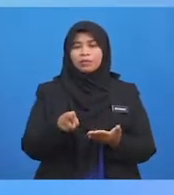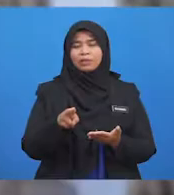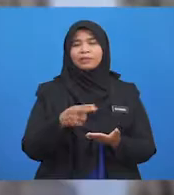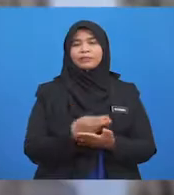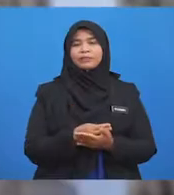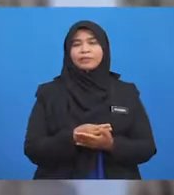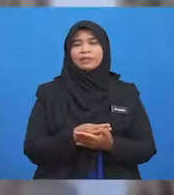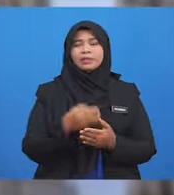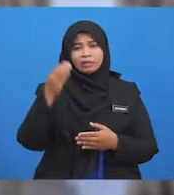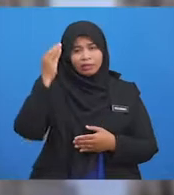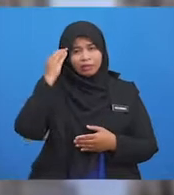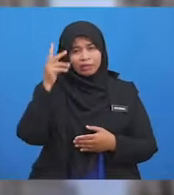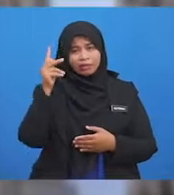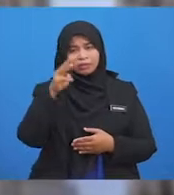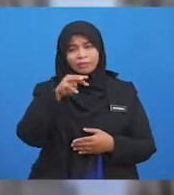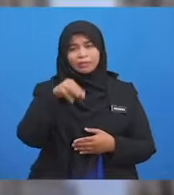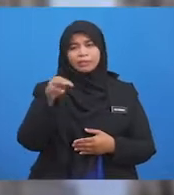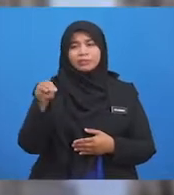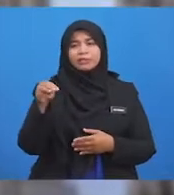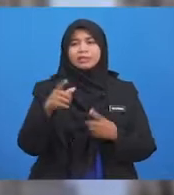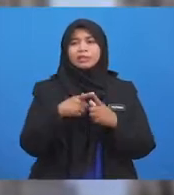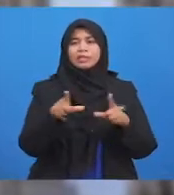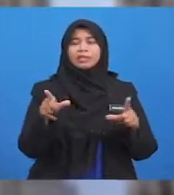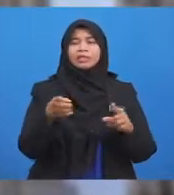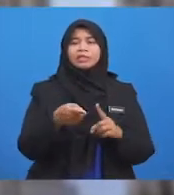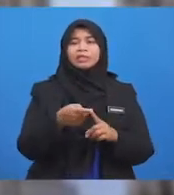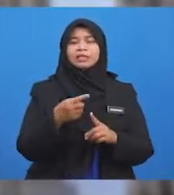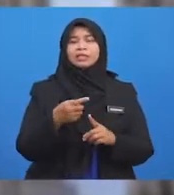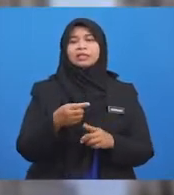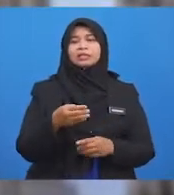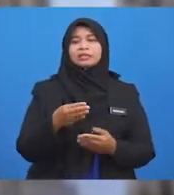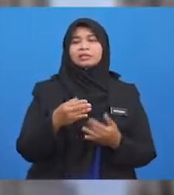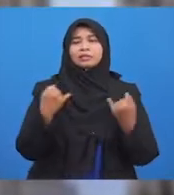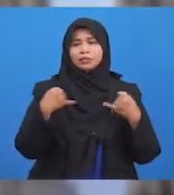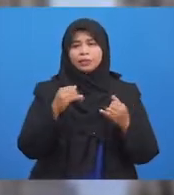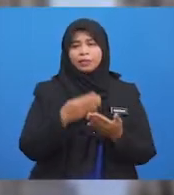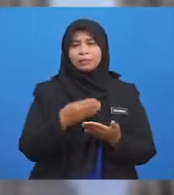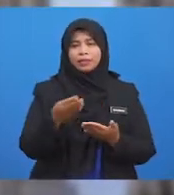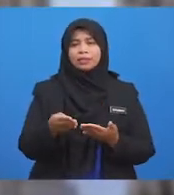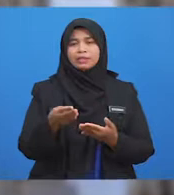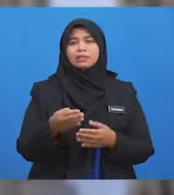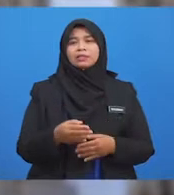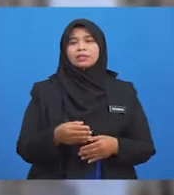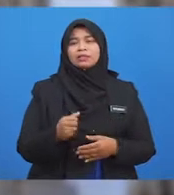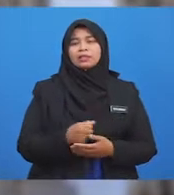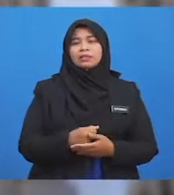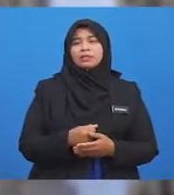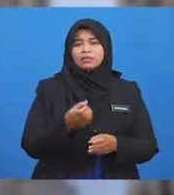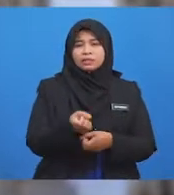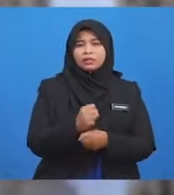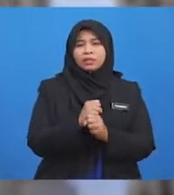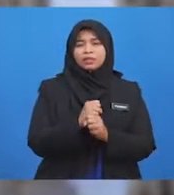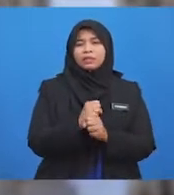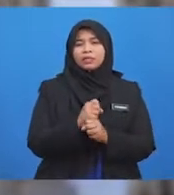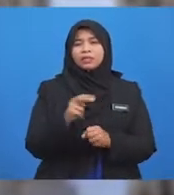Tahukah murid-murid Selain daripada akdul baik Iaitu jual beli Akdulijarah